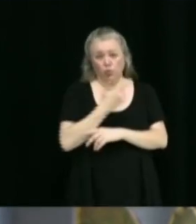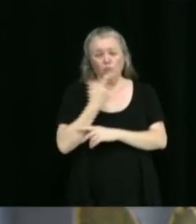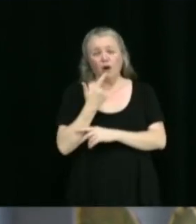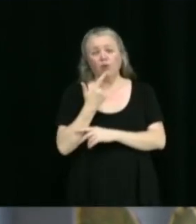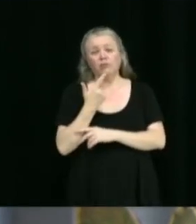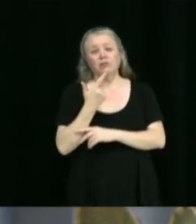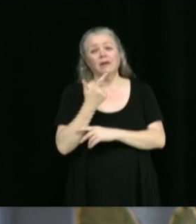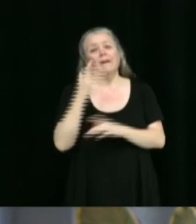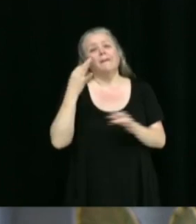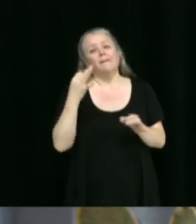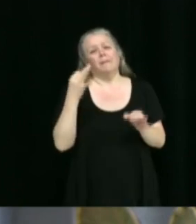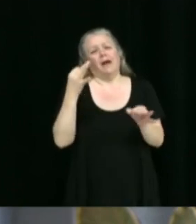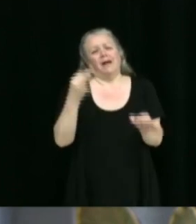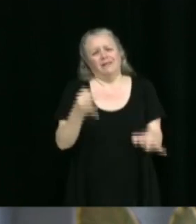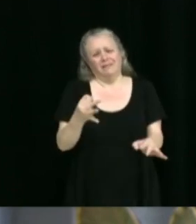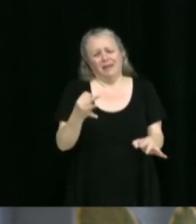le temps